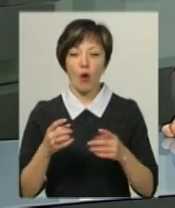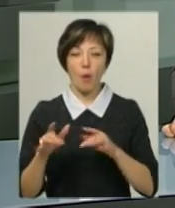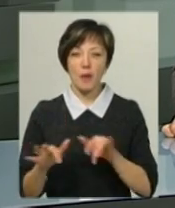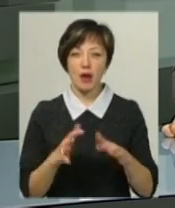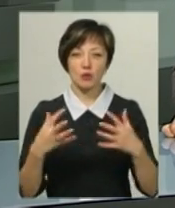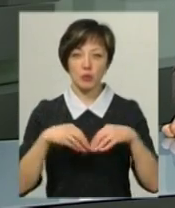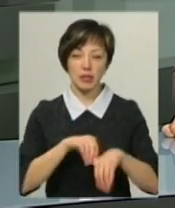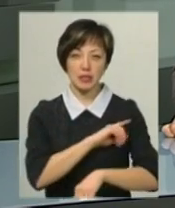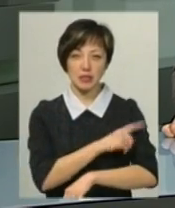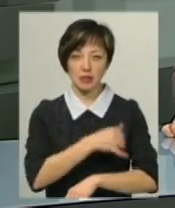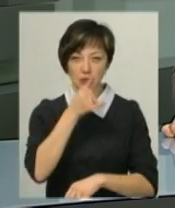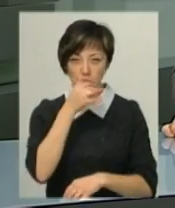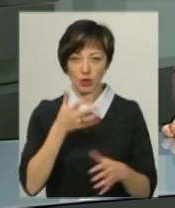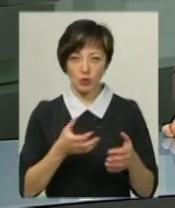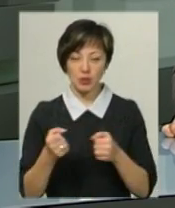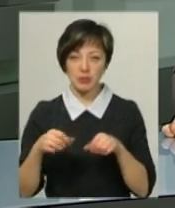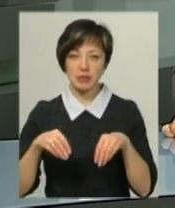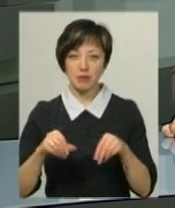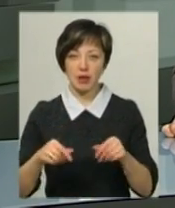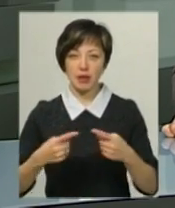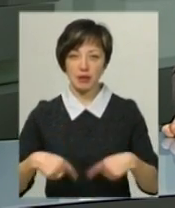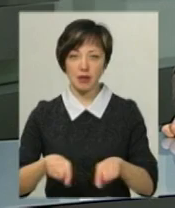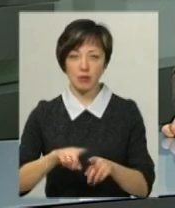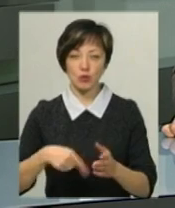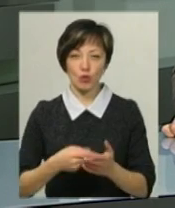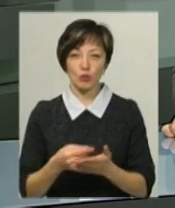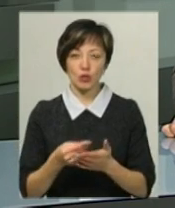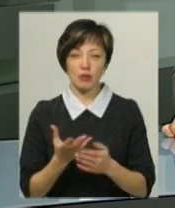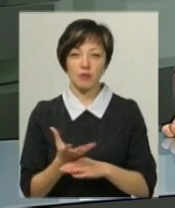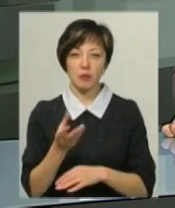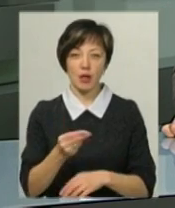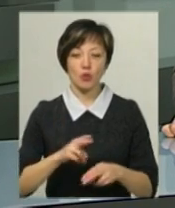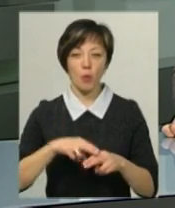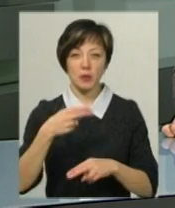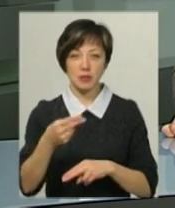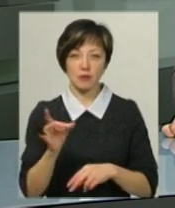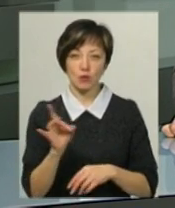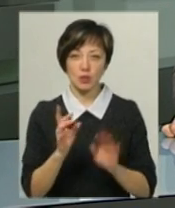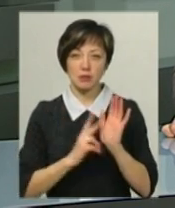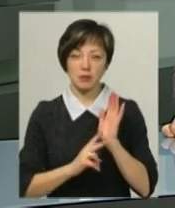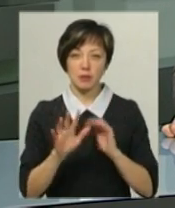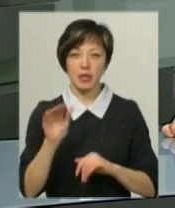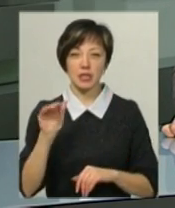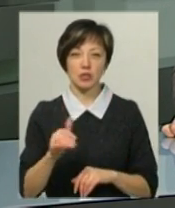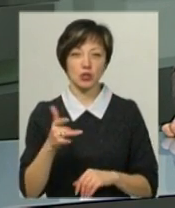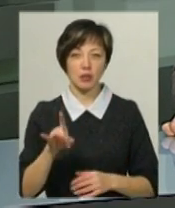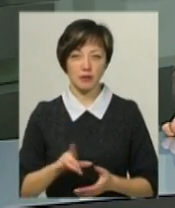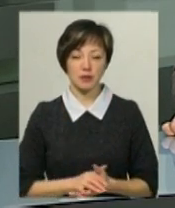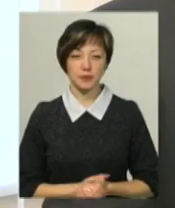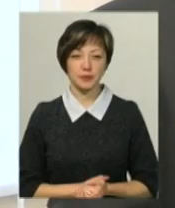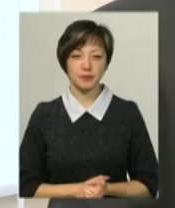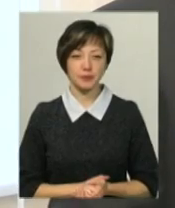об'єднаних сил, які не змогли отримати земельну ділянку, із міського бюджету виплачуватиметься компенсація у розмірі 75 тисяч гривень.